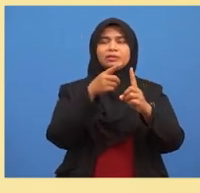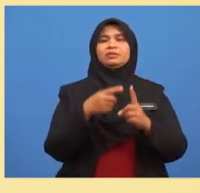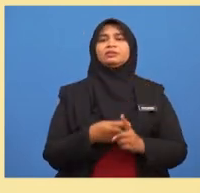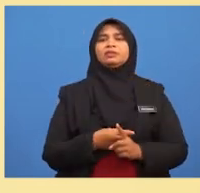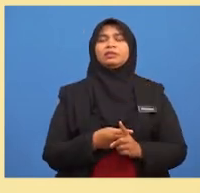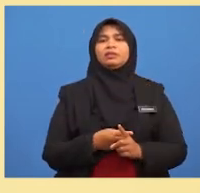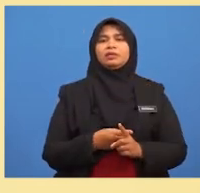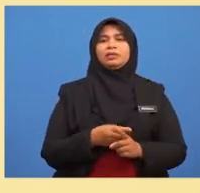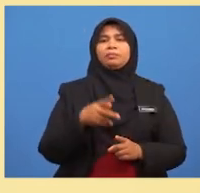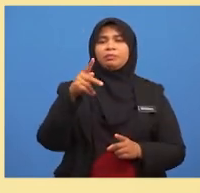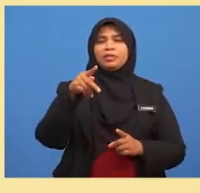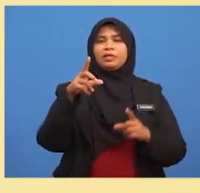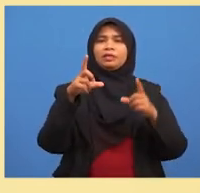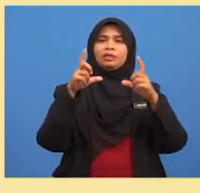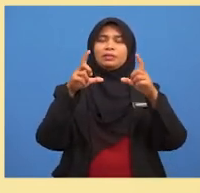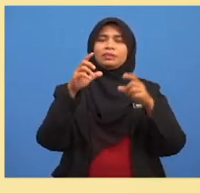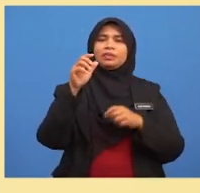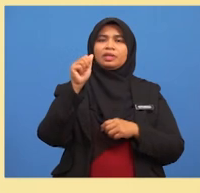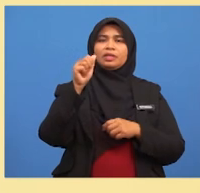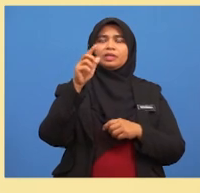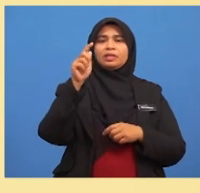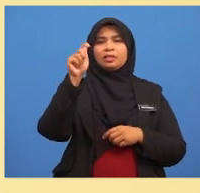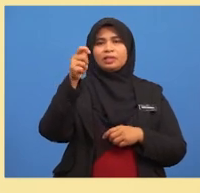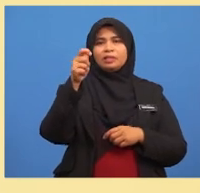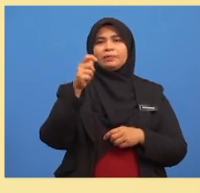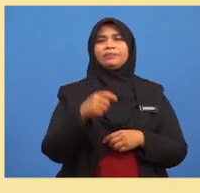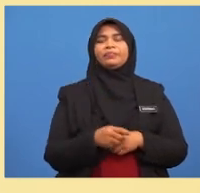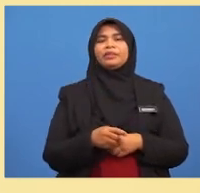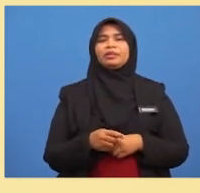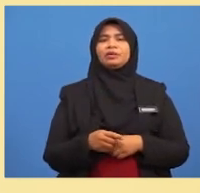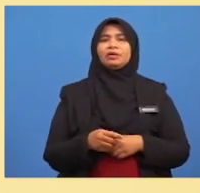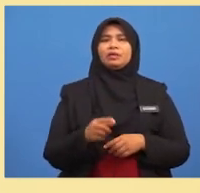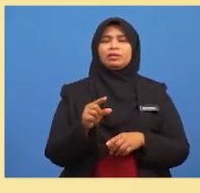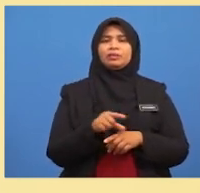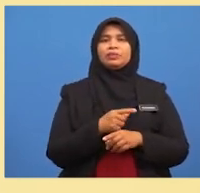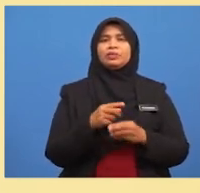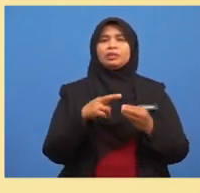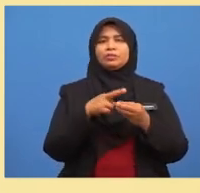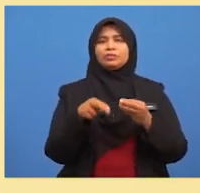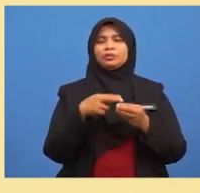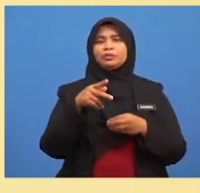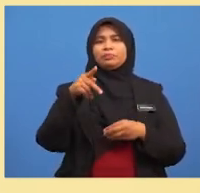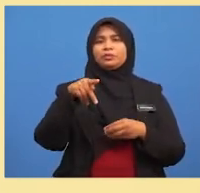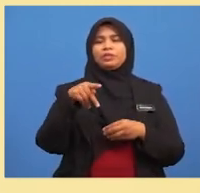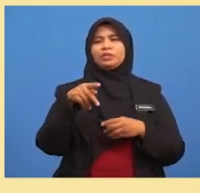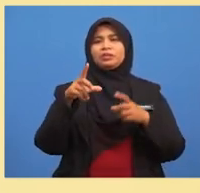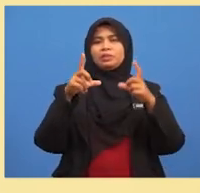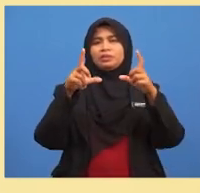labelkan sebagai P dalam kurungan A tanda Menggunakan rumus P dalam kurungan A